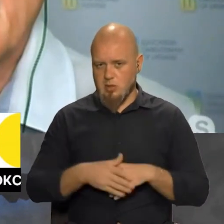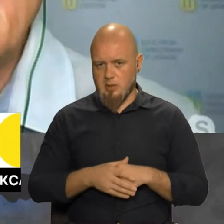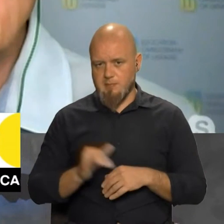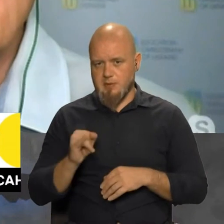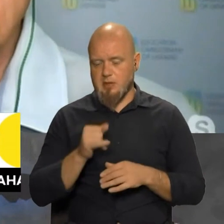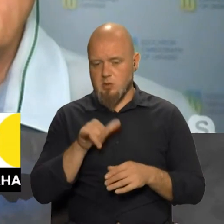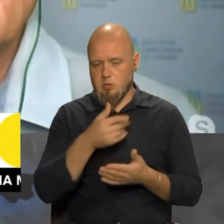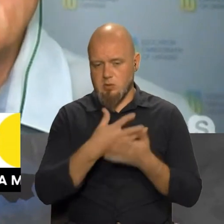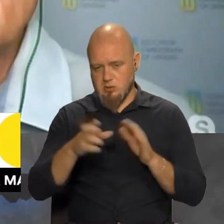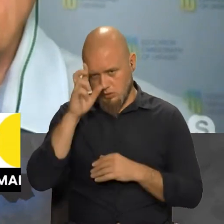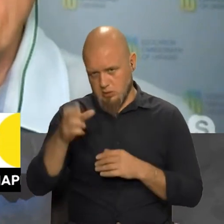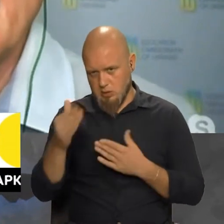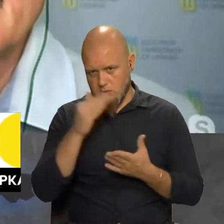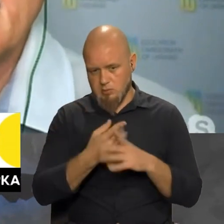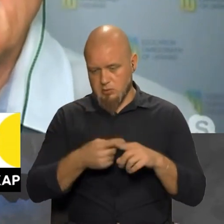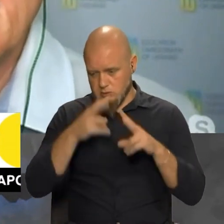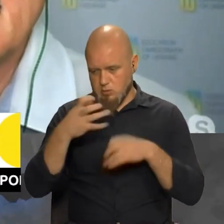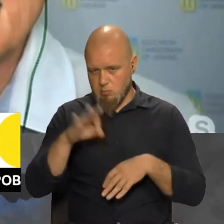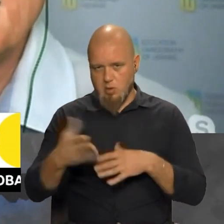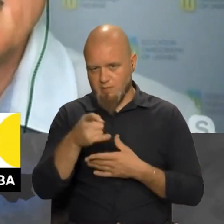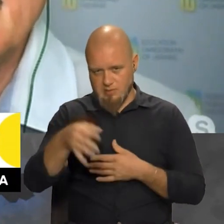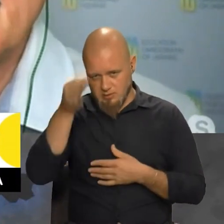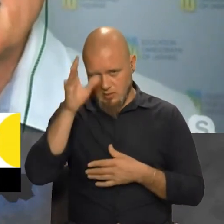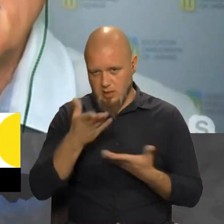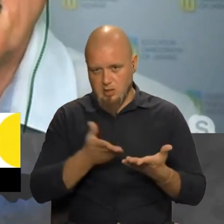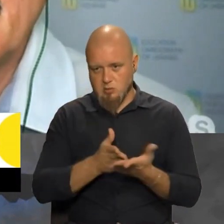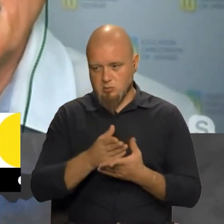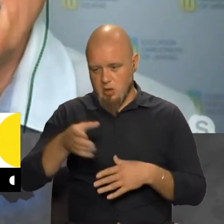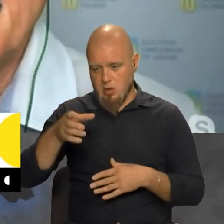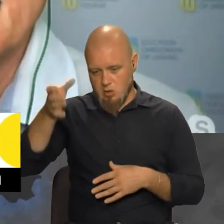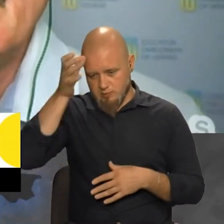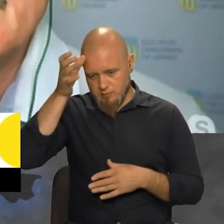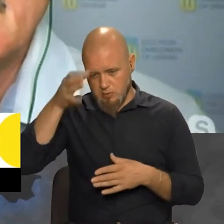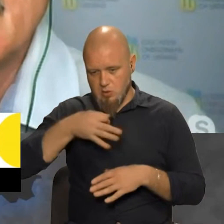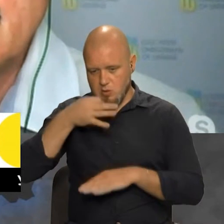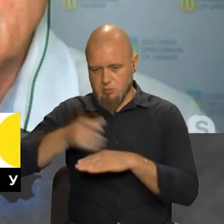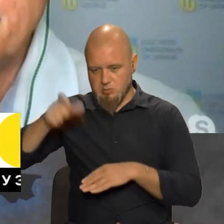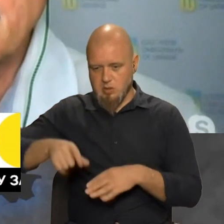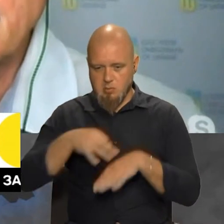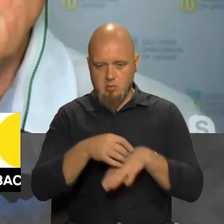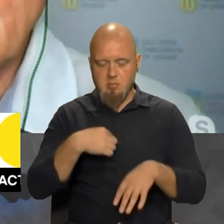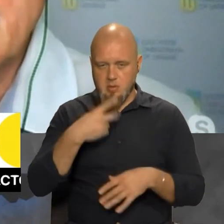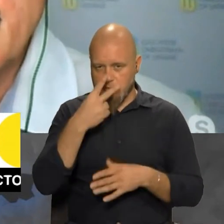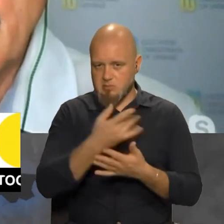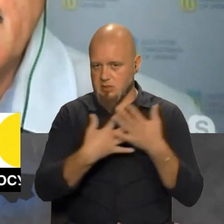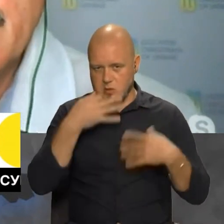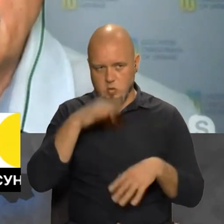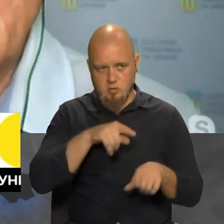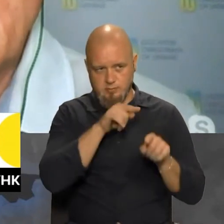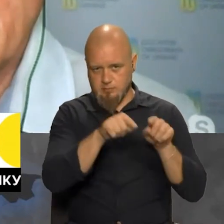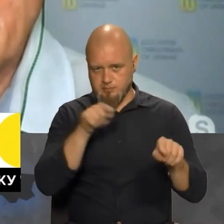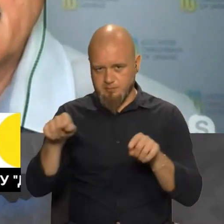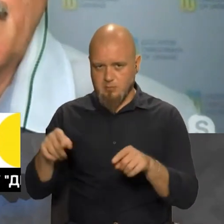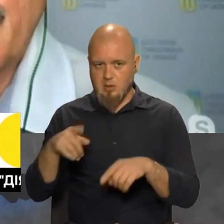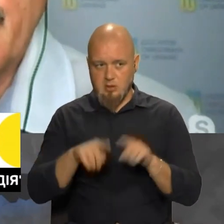І в різних країнах те дослідження, про яке ви згадали, яке служба освітнього амбудсмена провела, ми бачимо різний досвід, що